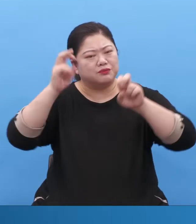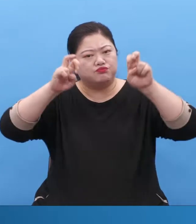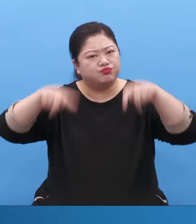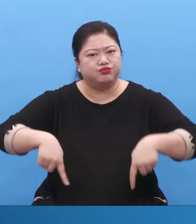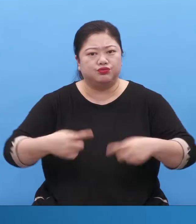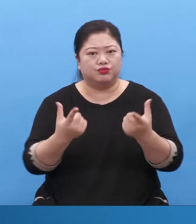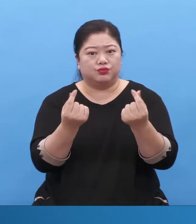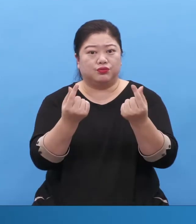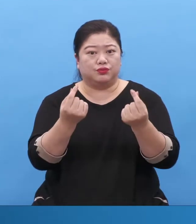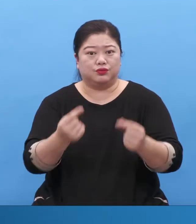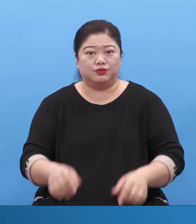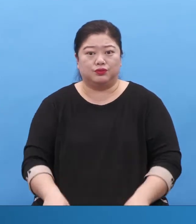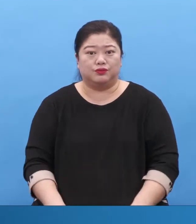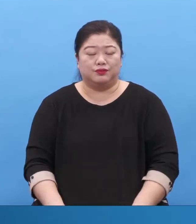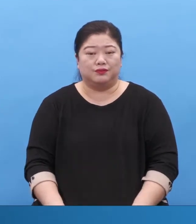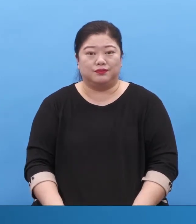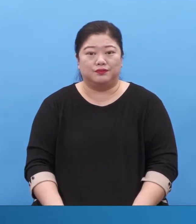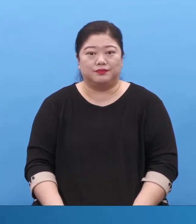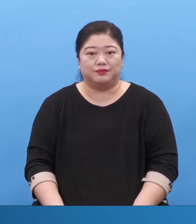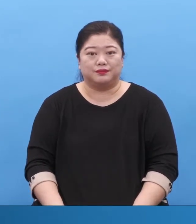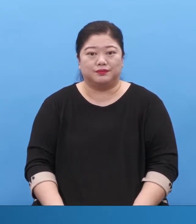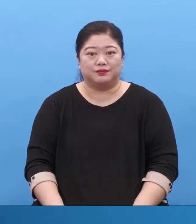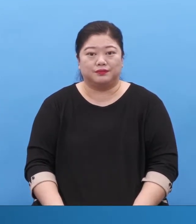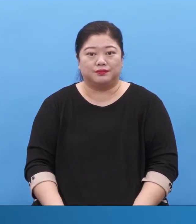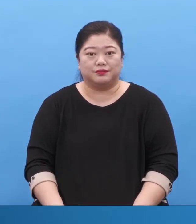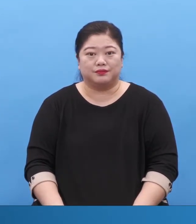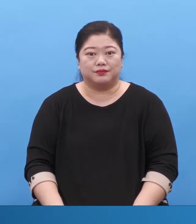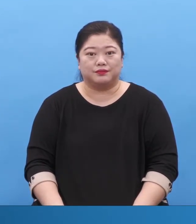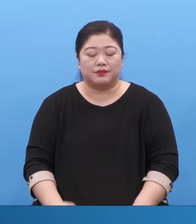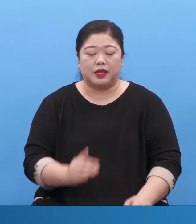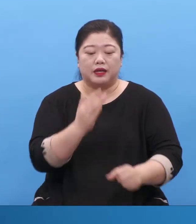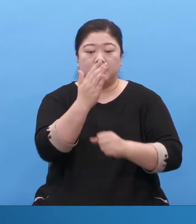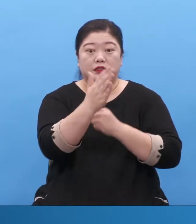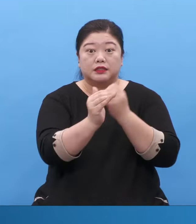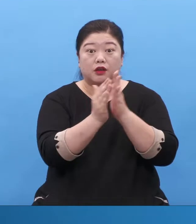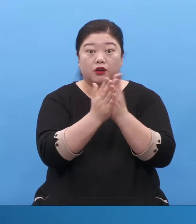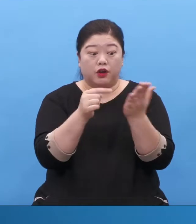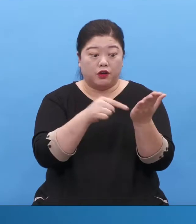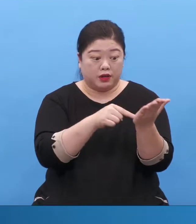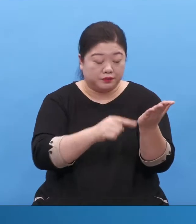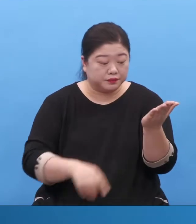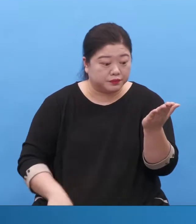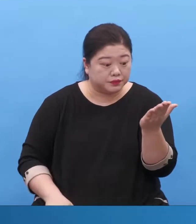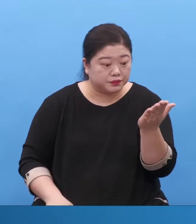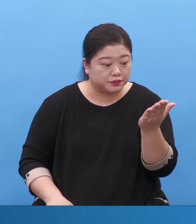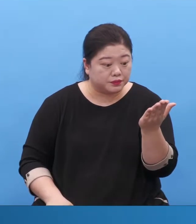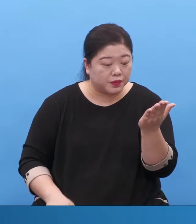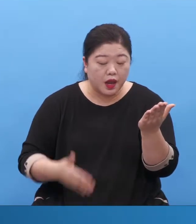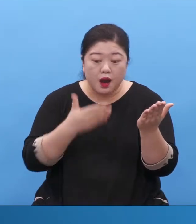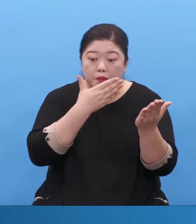성경에 보금전화라고 세운 걸 remnant더라고요.